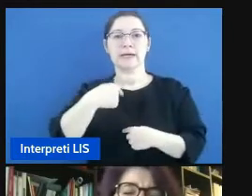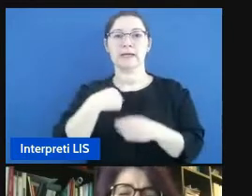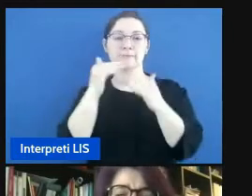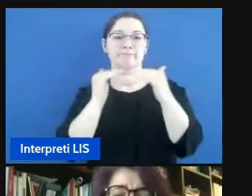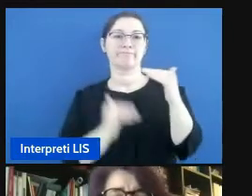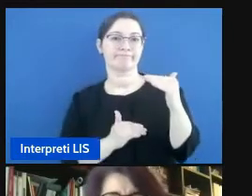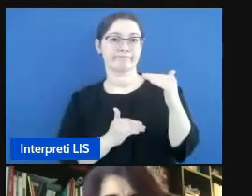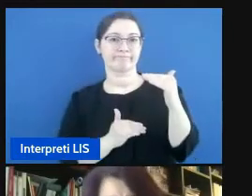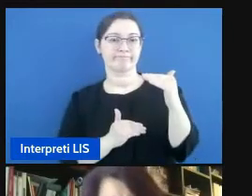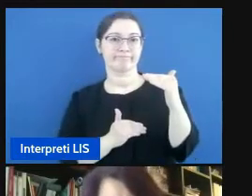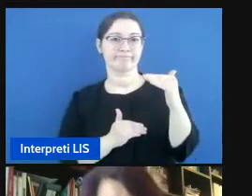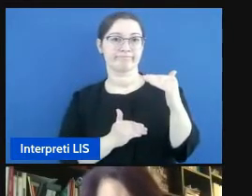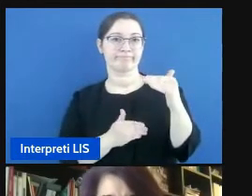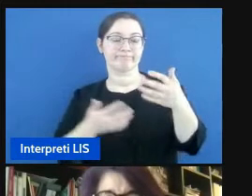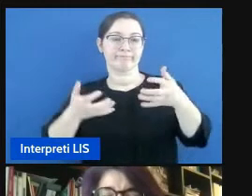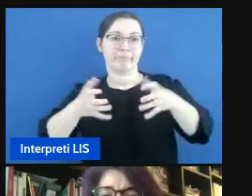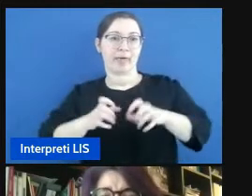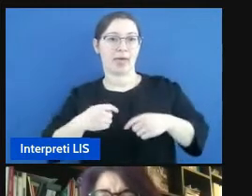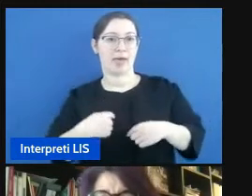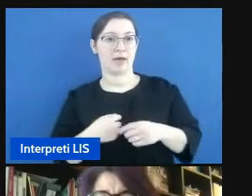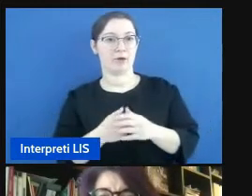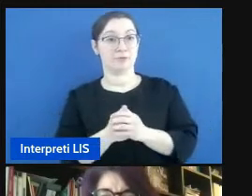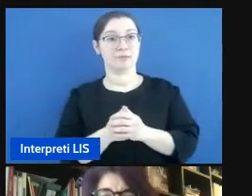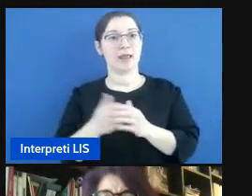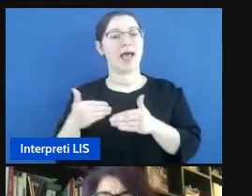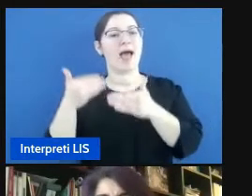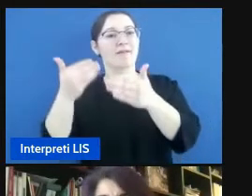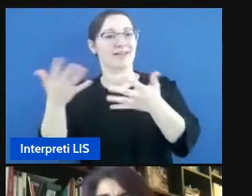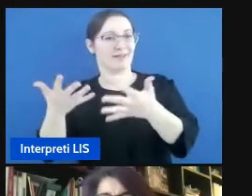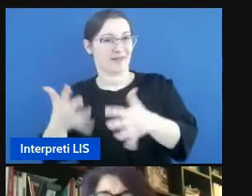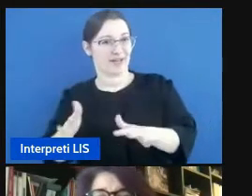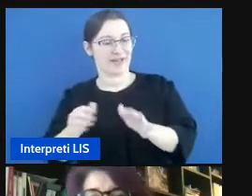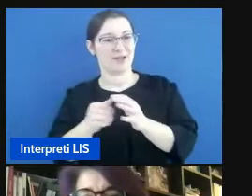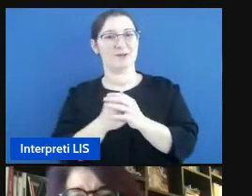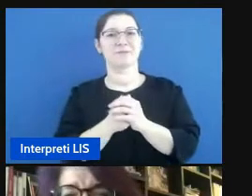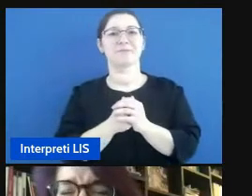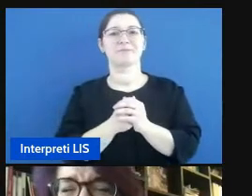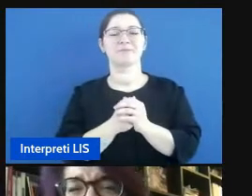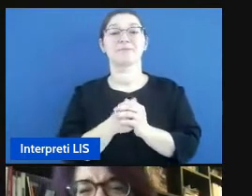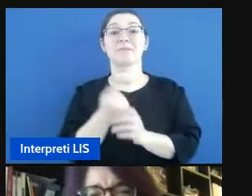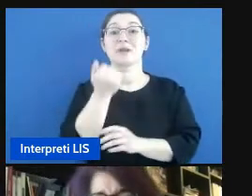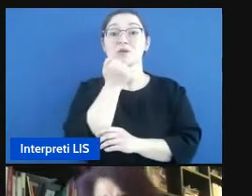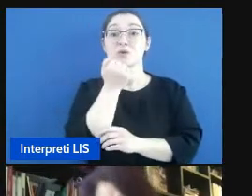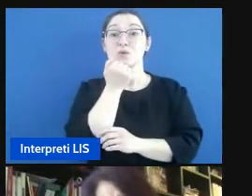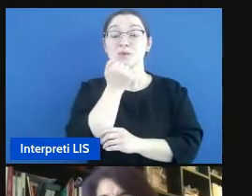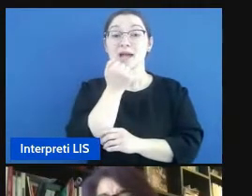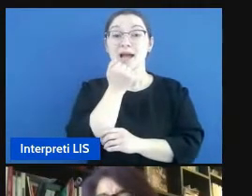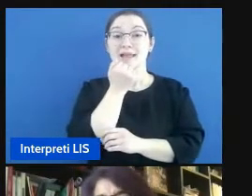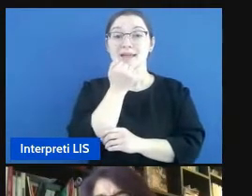Vai avanti. Abbiamo finito? Ecco. Scusatemi.